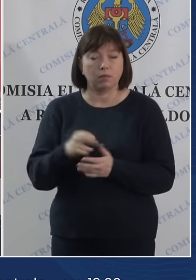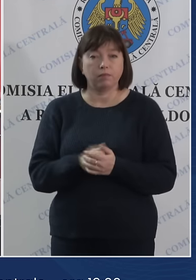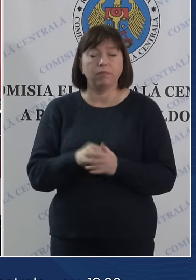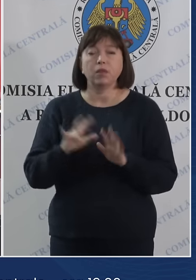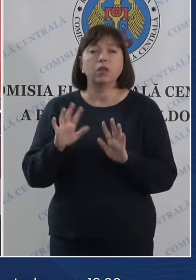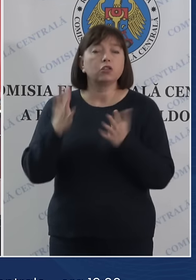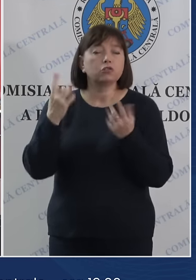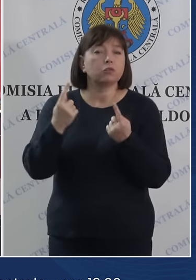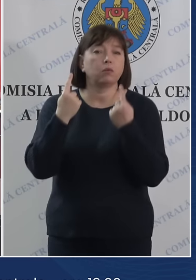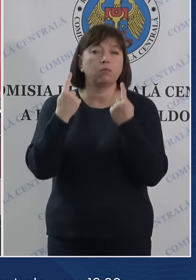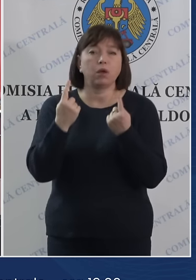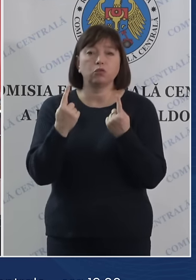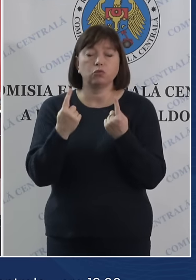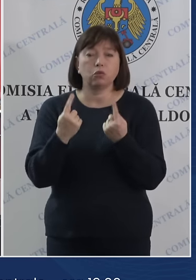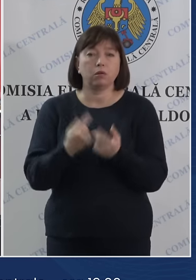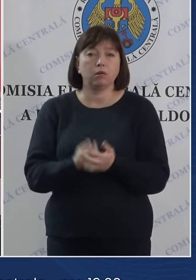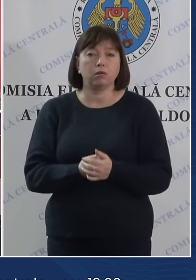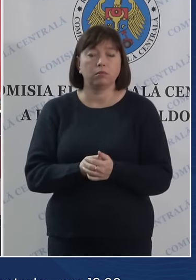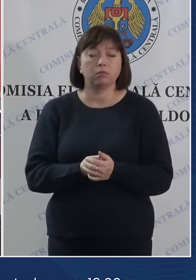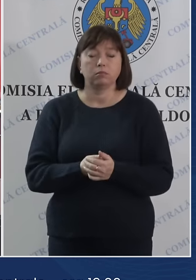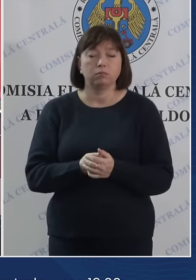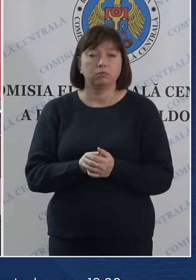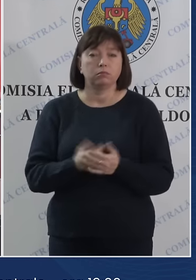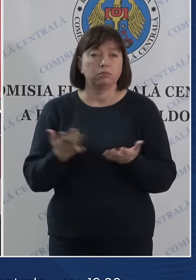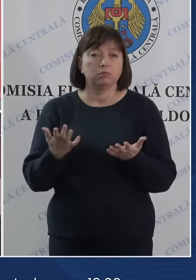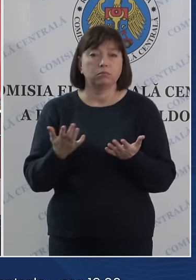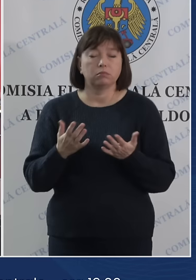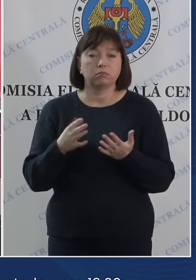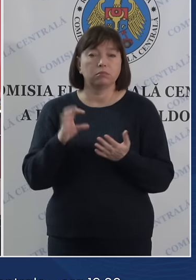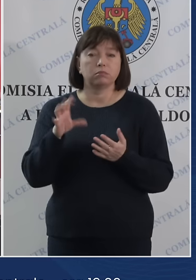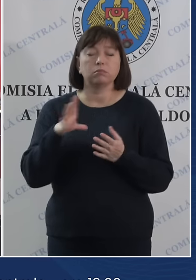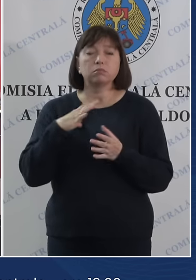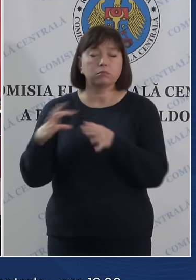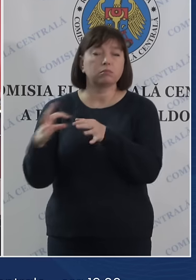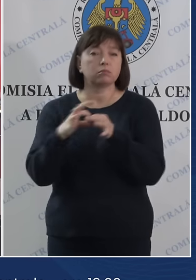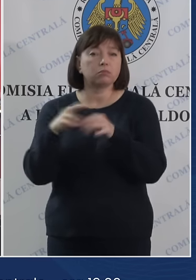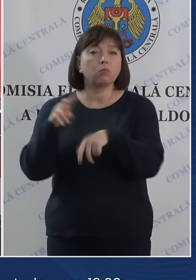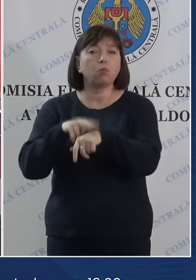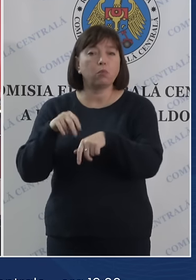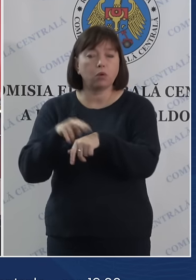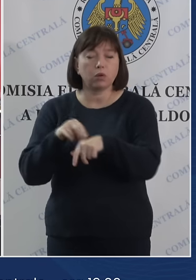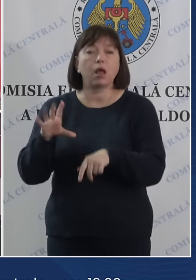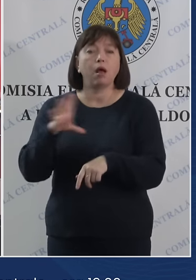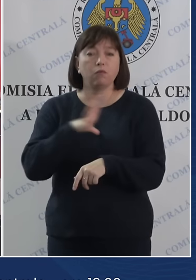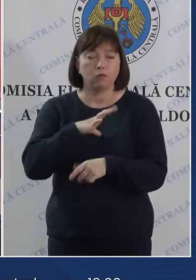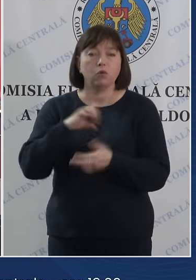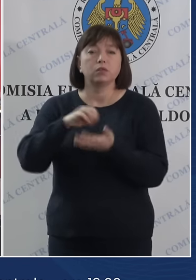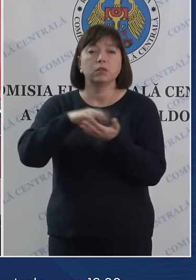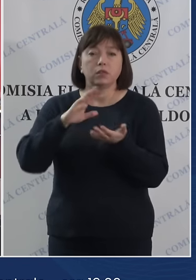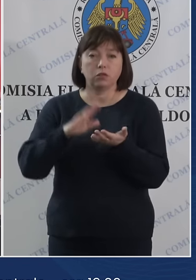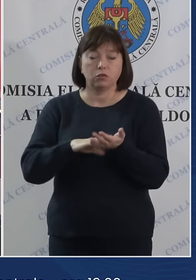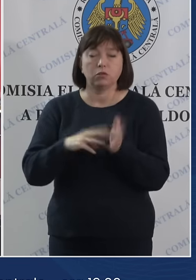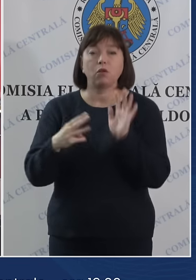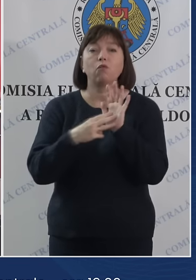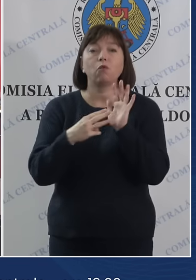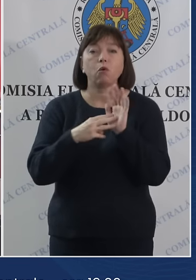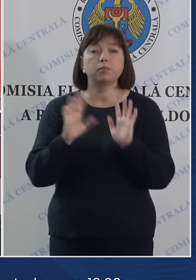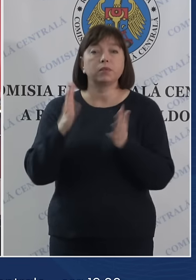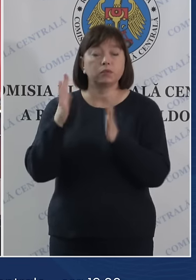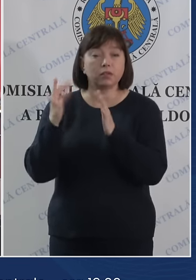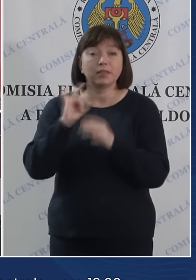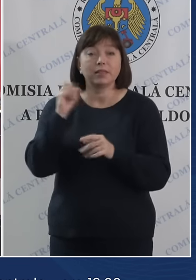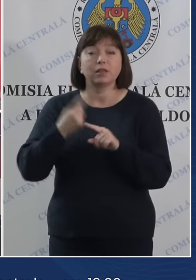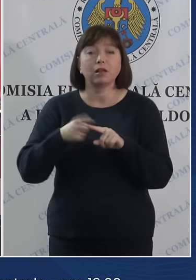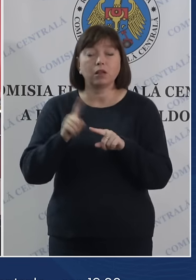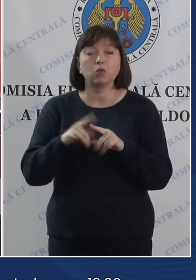Incidentii majori, în colaborare cu inspectori poliției Dubăsari, au fost înregistrate 8 incidente, dintre